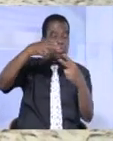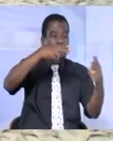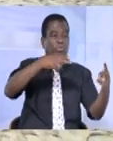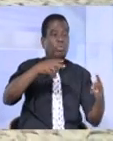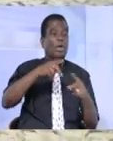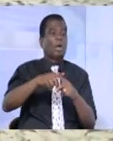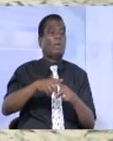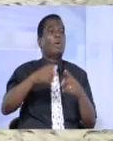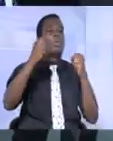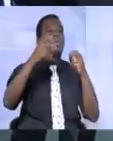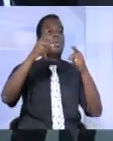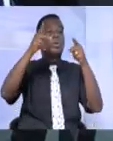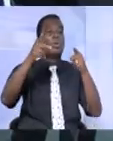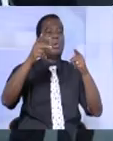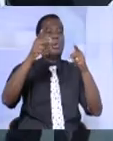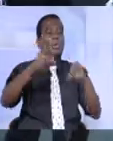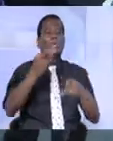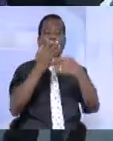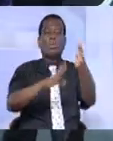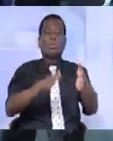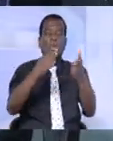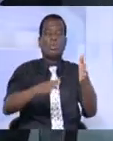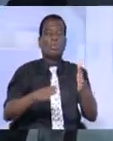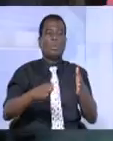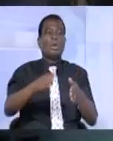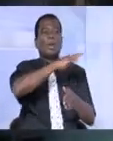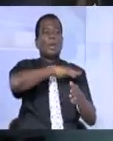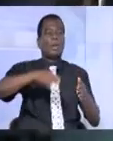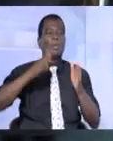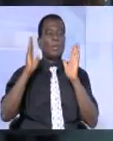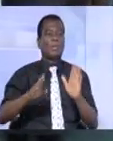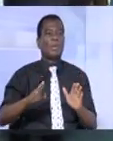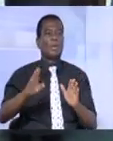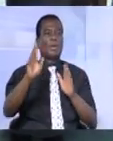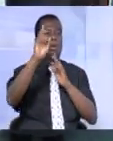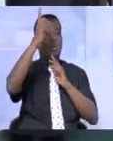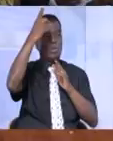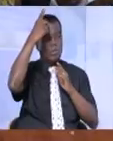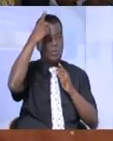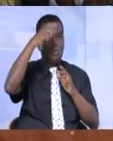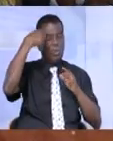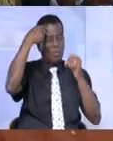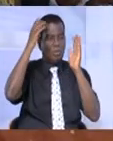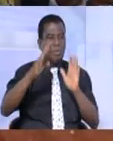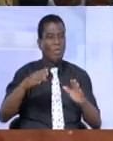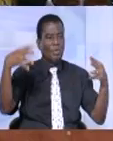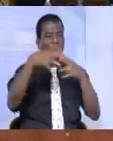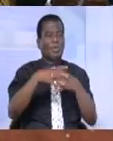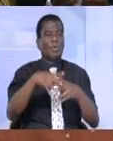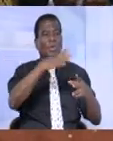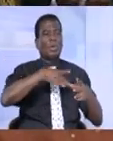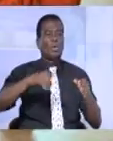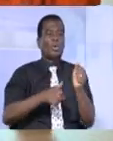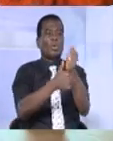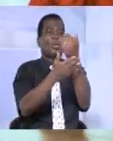plusieurs familles avec elle le pays tout entier. Les maires et le gouverneurs du district autonome d'Abidjan se joignent à l'élan de Compassion. Une délégation